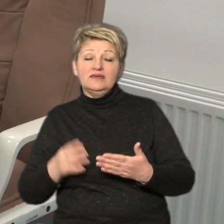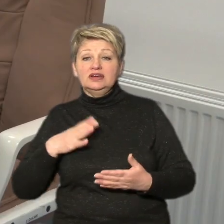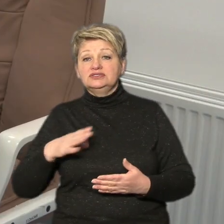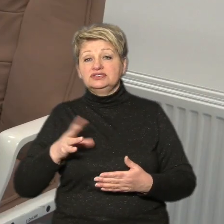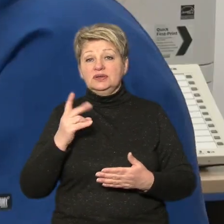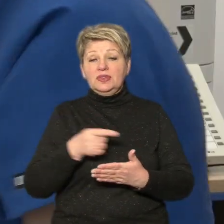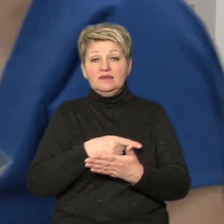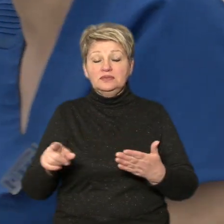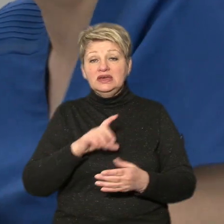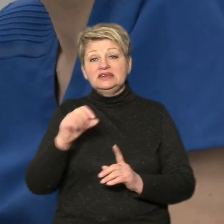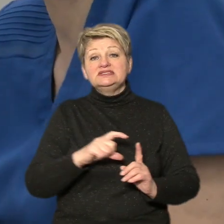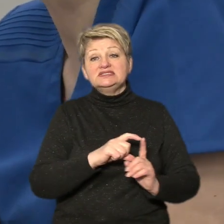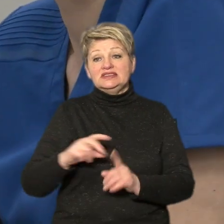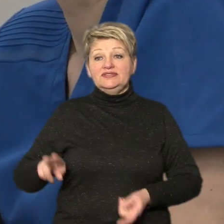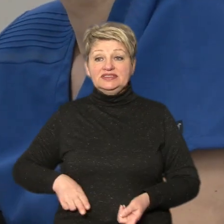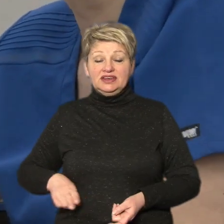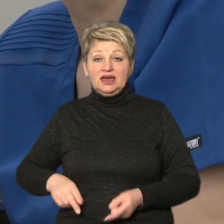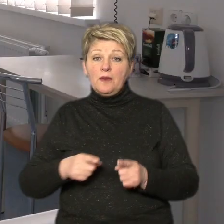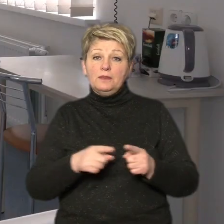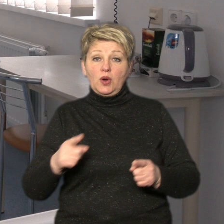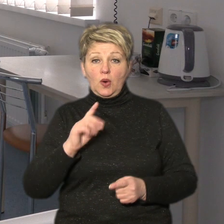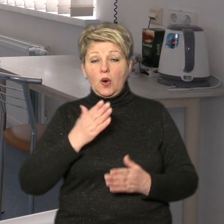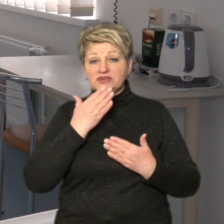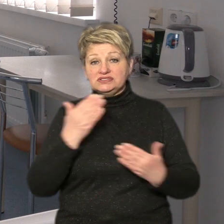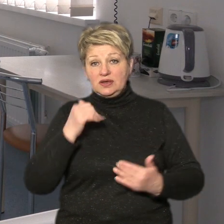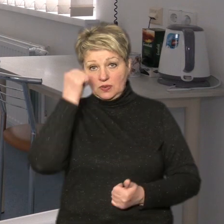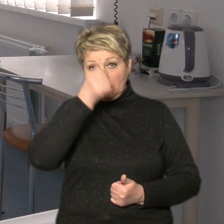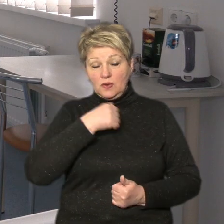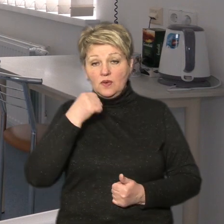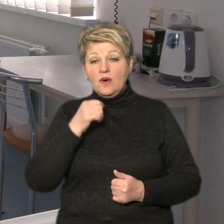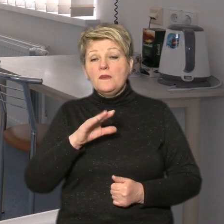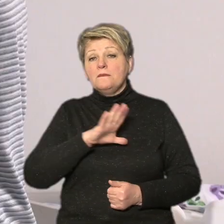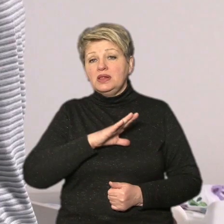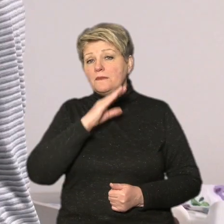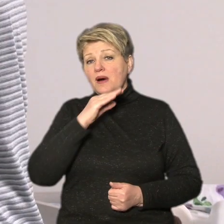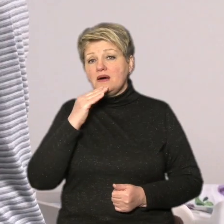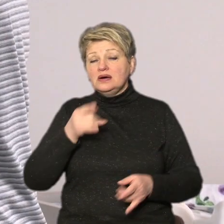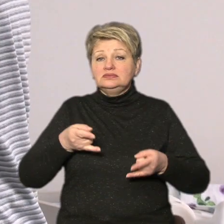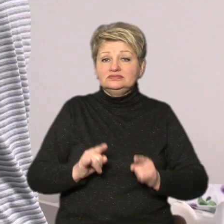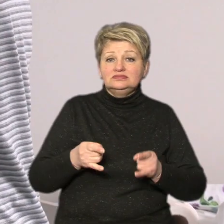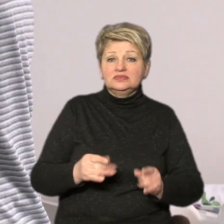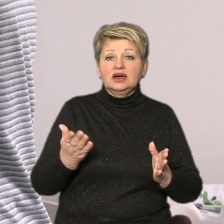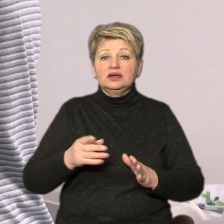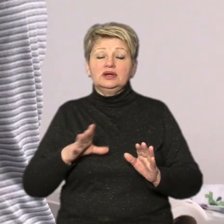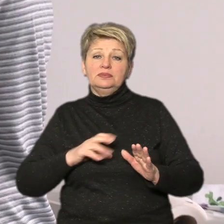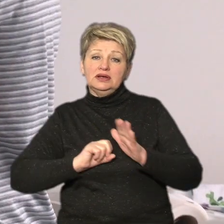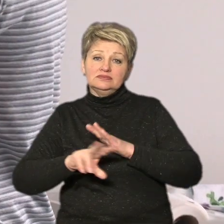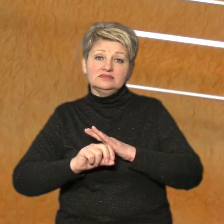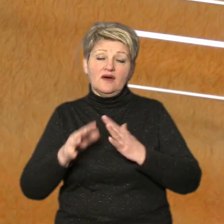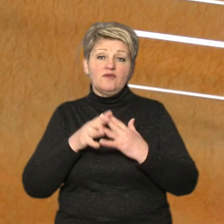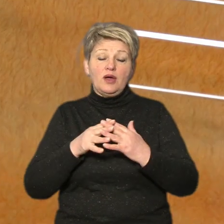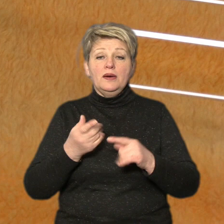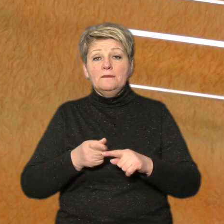перинатального центру Наталі Лакусти, протягом останнього року у закладі народжувала багато жінок, які тікали від війни. Тому, говорить,